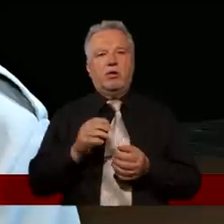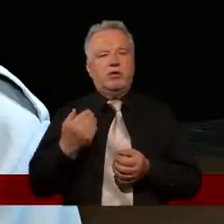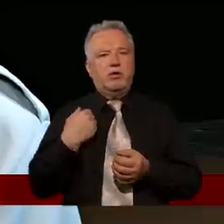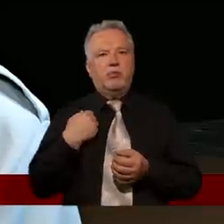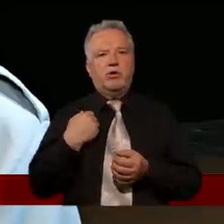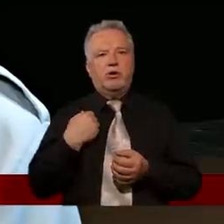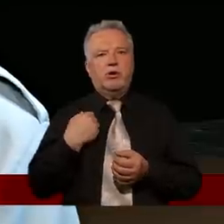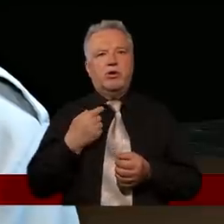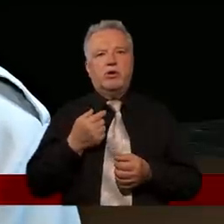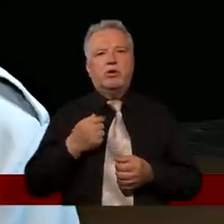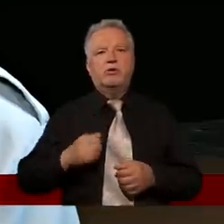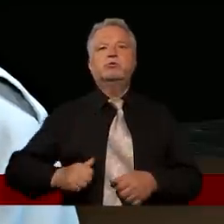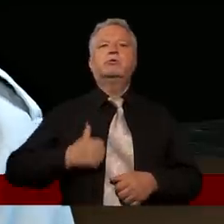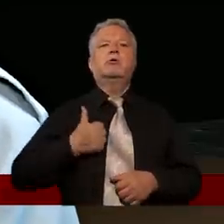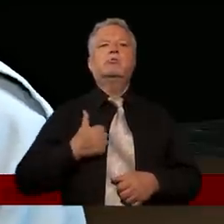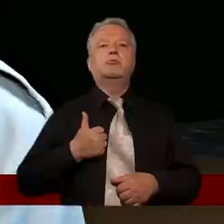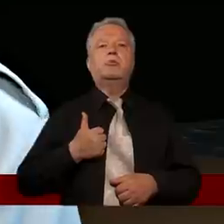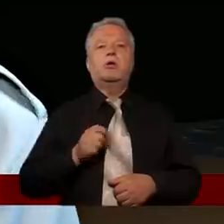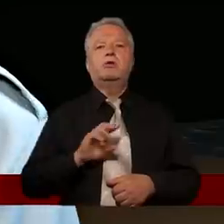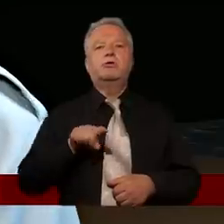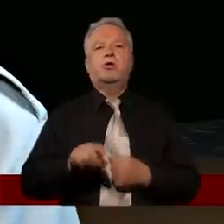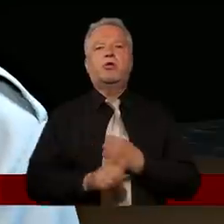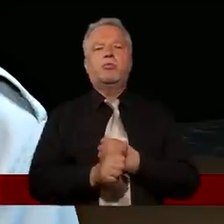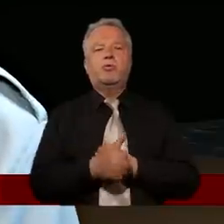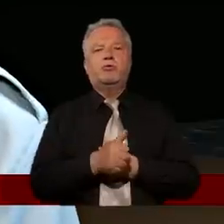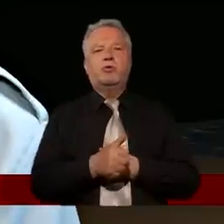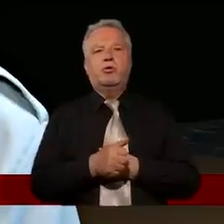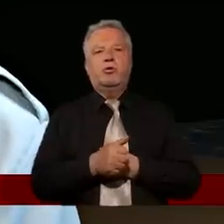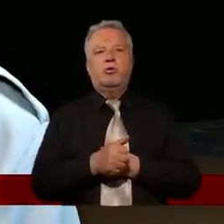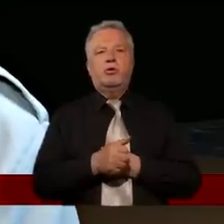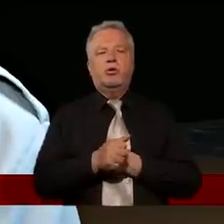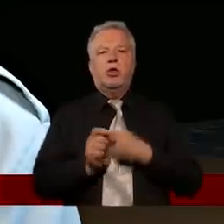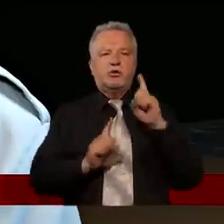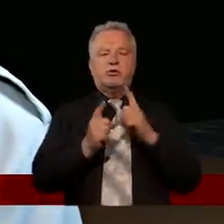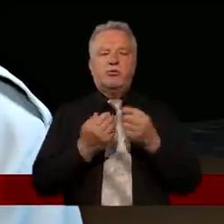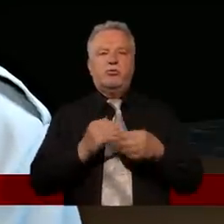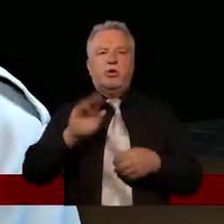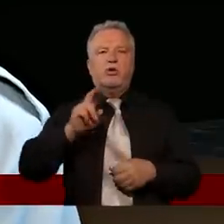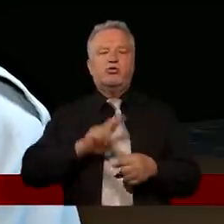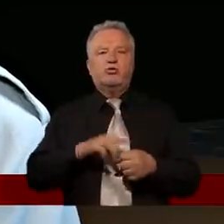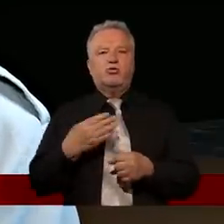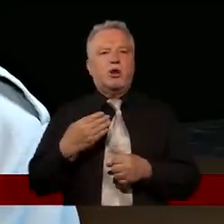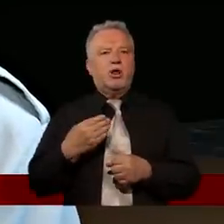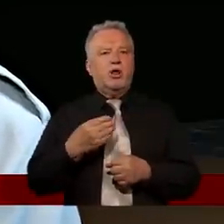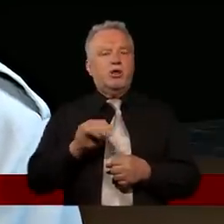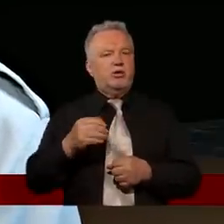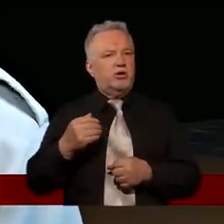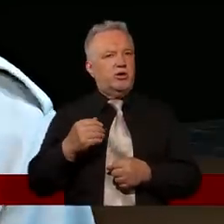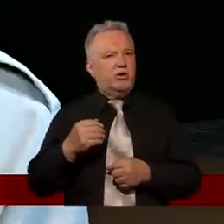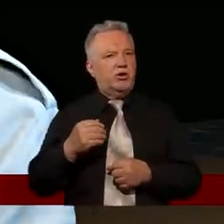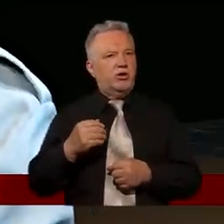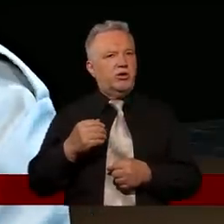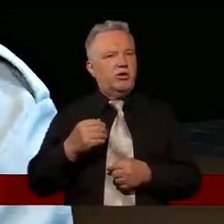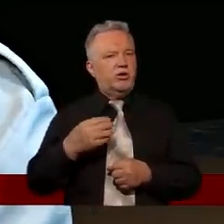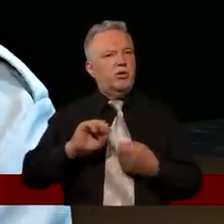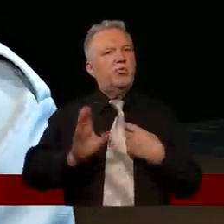nie byli zarozumiali z tego powodu, jakby patrząc od tej strony, nieraz wielkość, która nie była wielkością, która ich... To